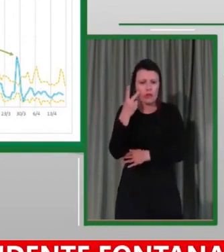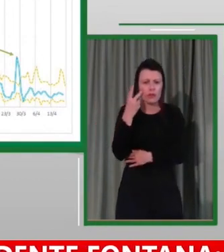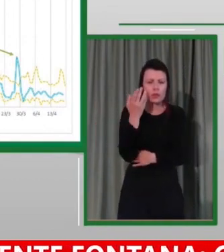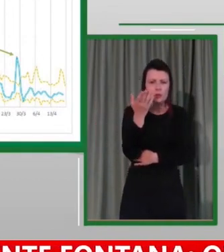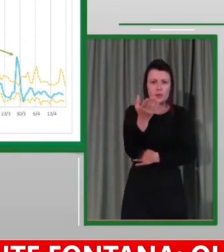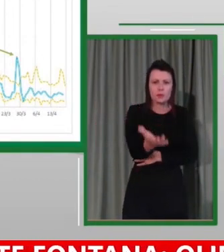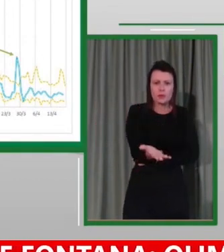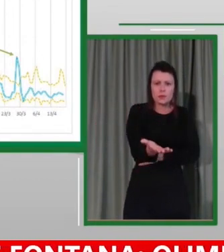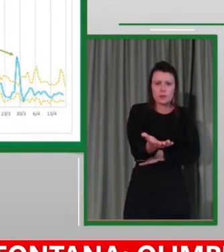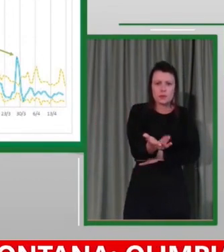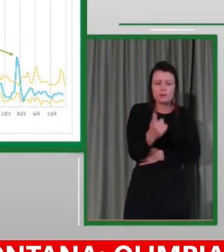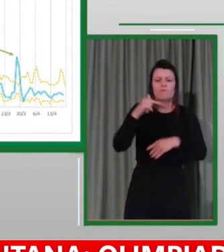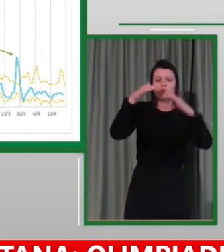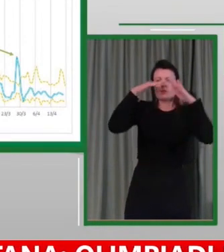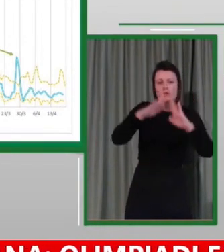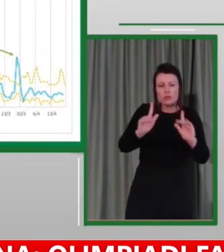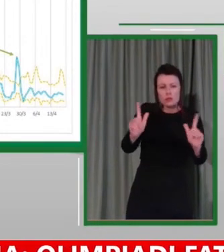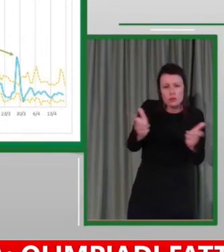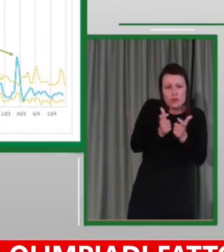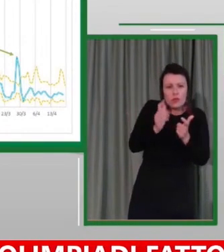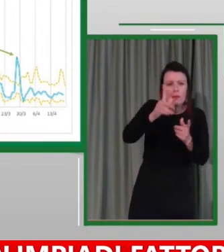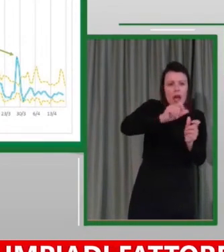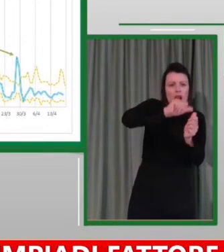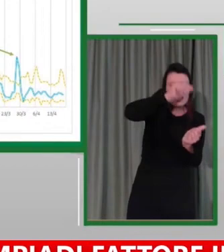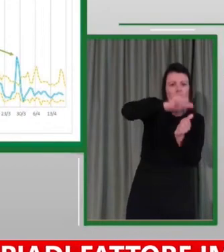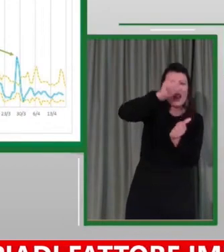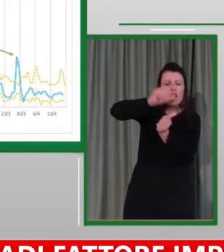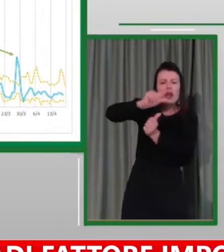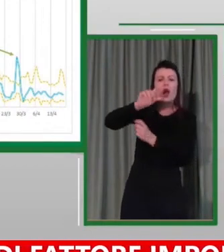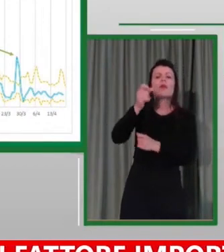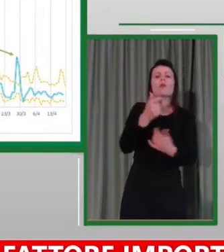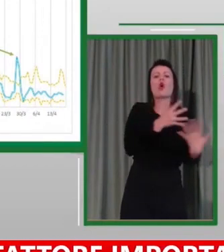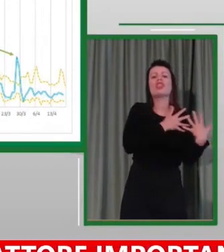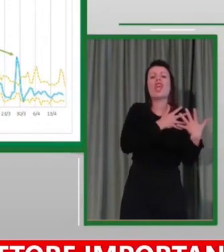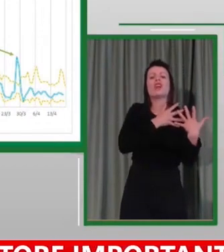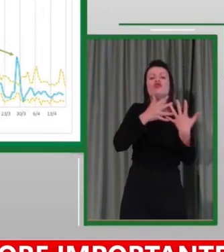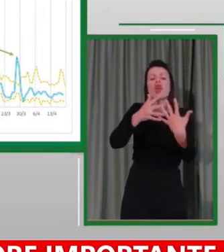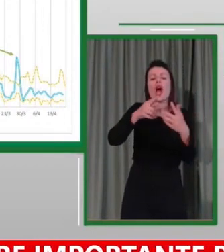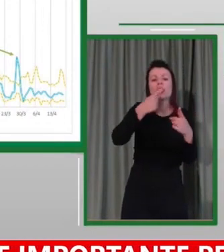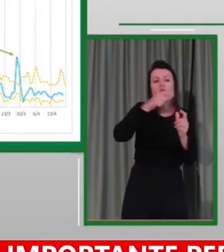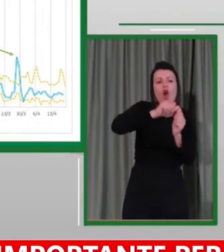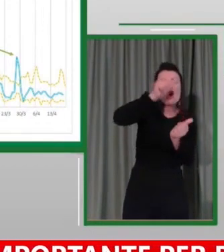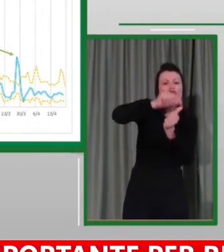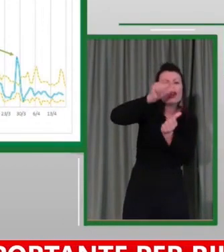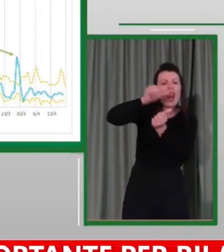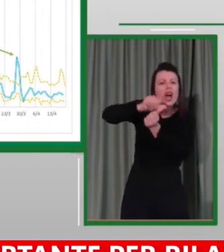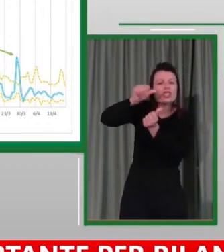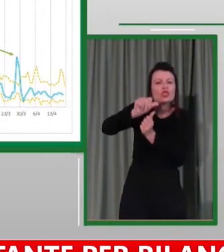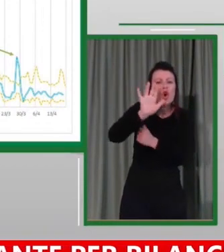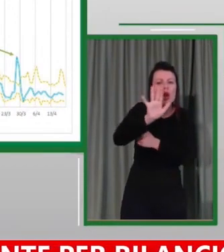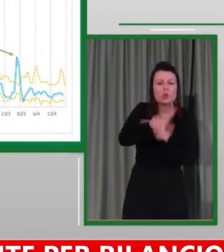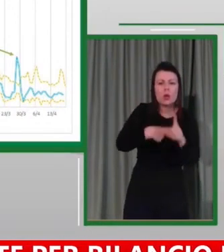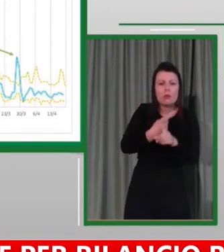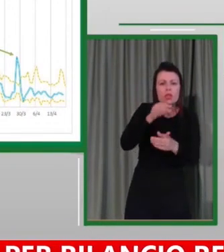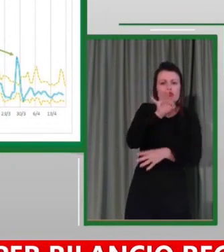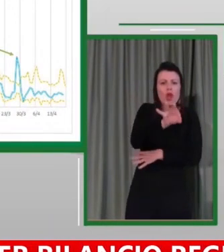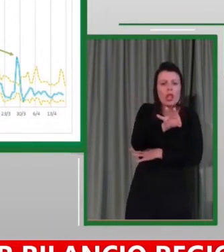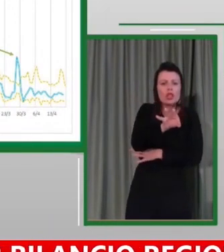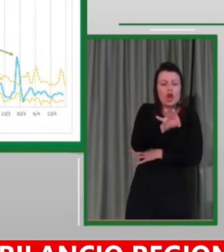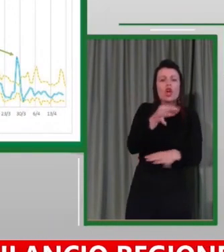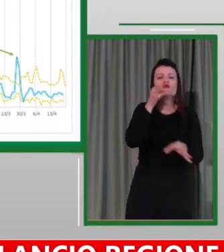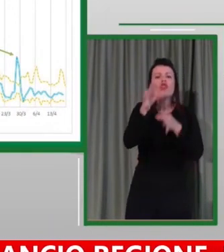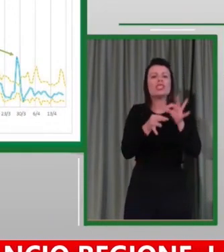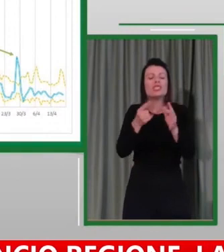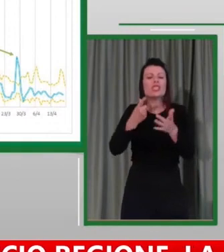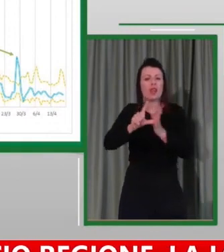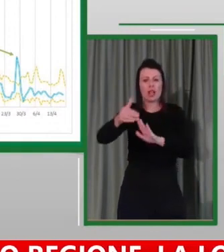della fascia di oscillazione degli ultimi dieci anni. Cioè non è neppure sceso al di sotto di quello che senza blocchi del traffico negli